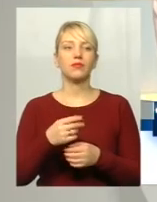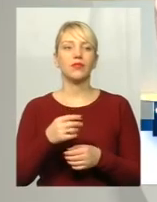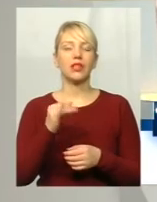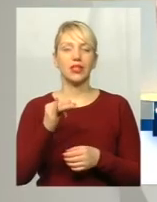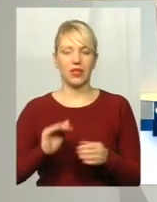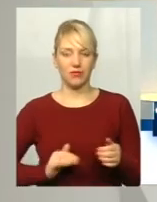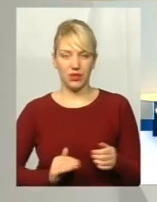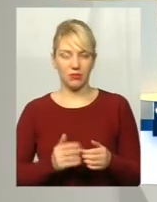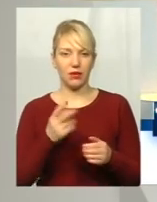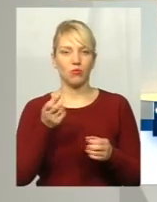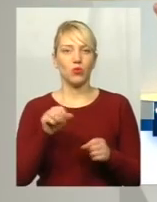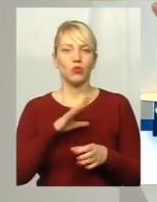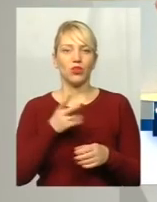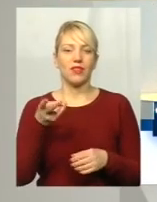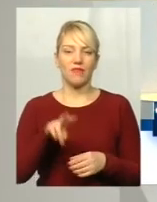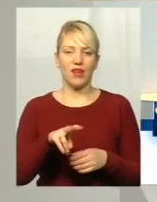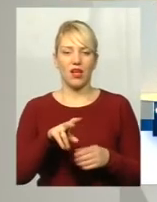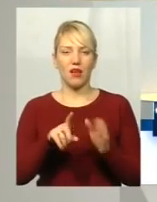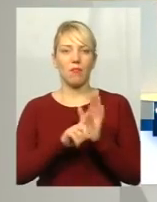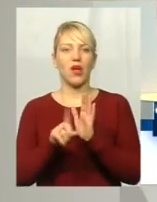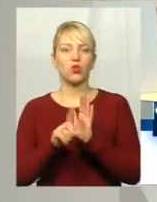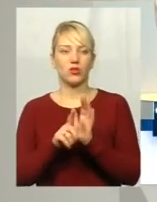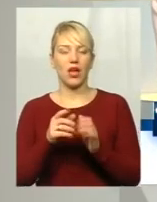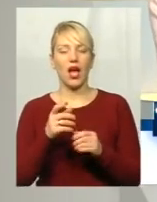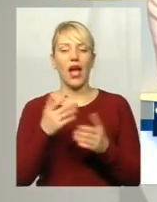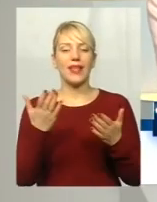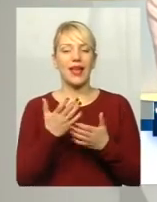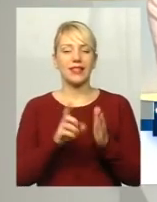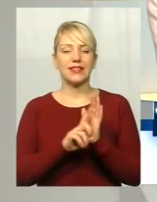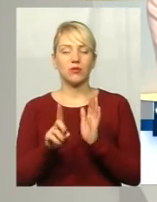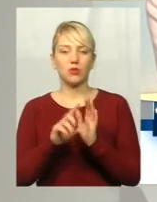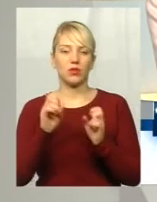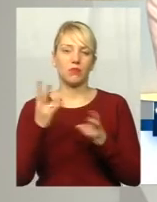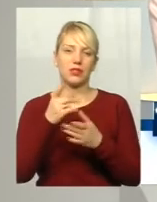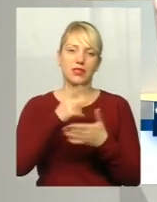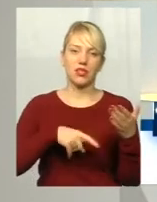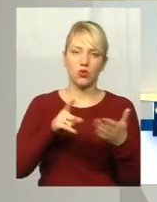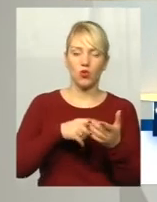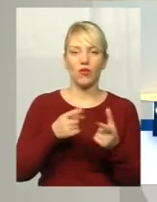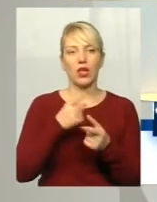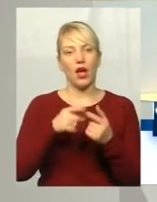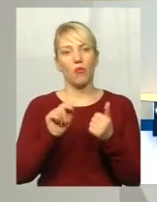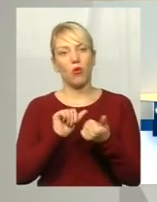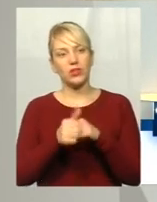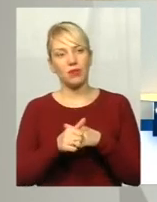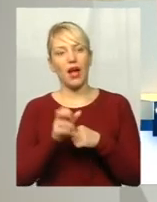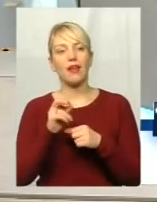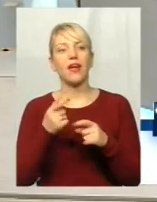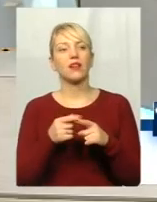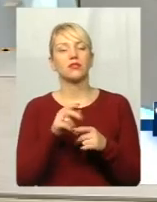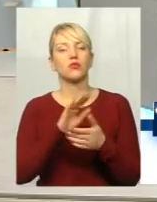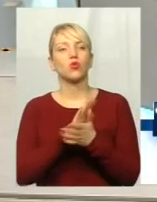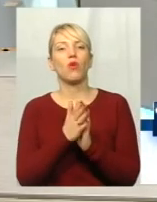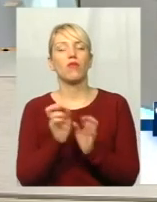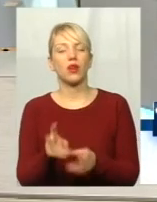зараз, можливо, треба якийсь маршрут скасовувати або змінювати. А як це буде погоджувати з договорами? Чи це просто